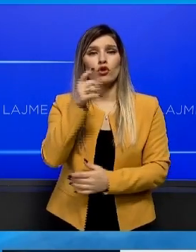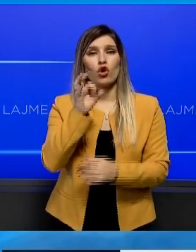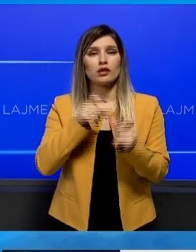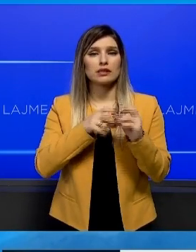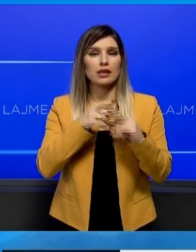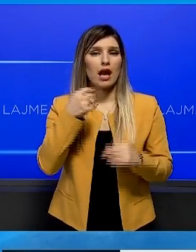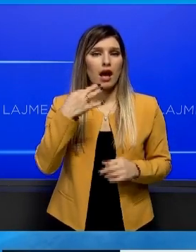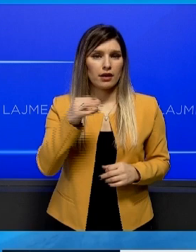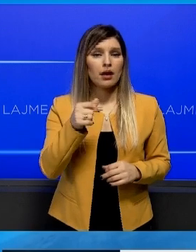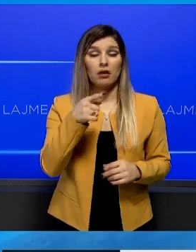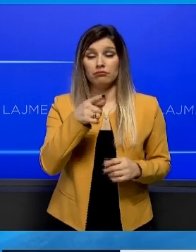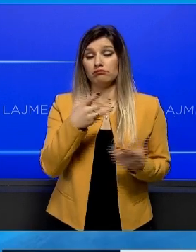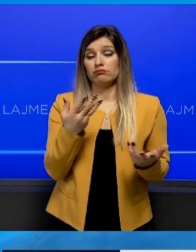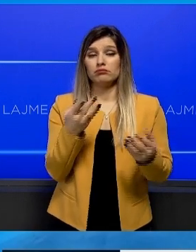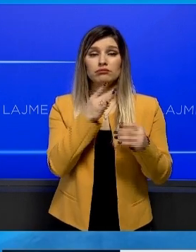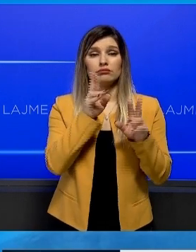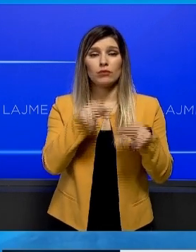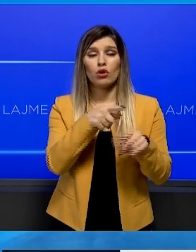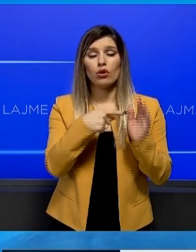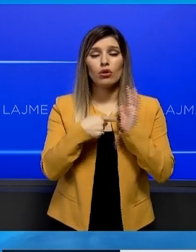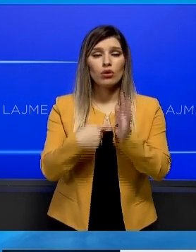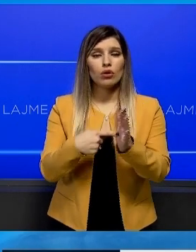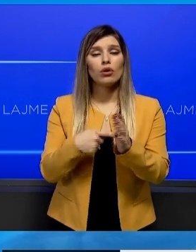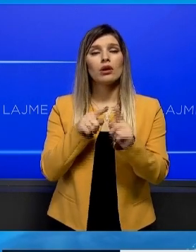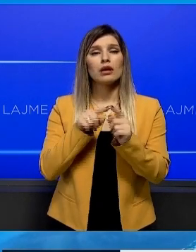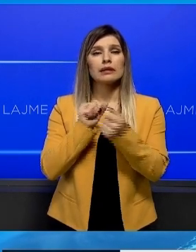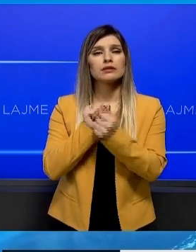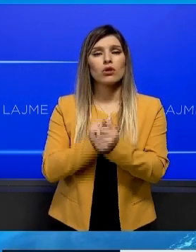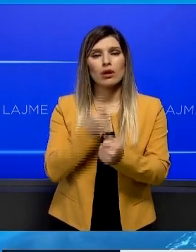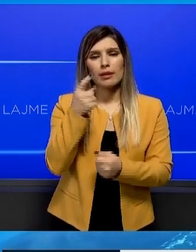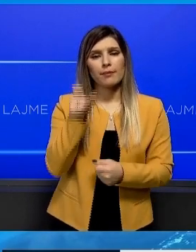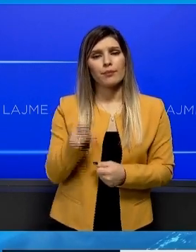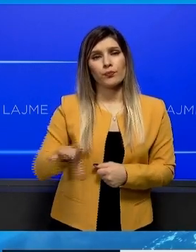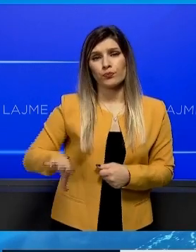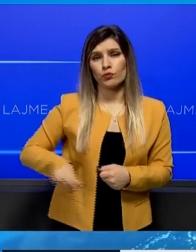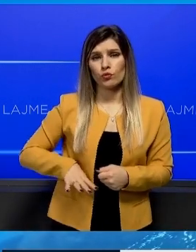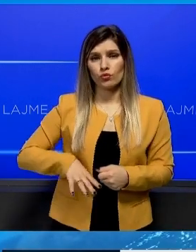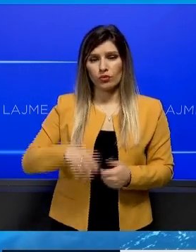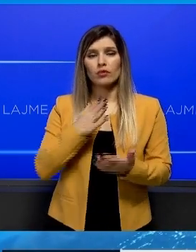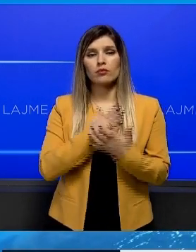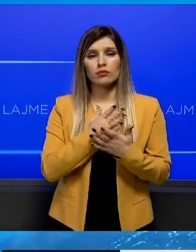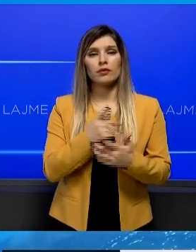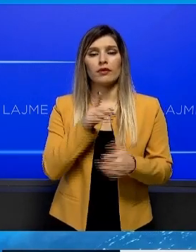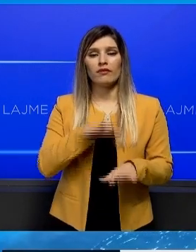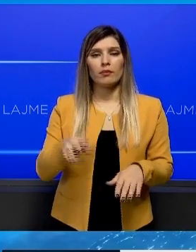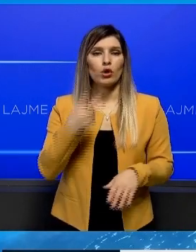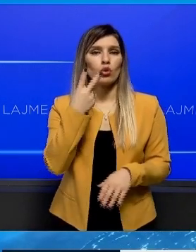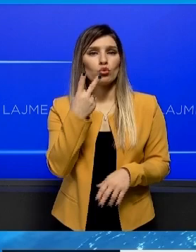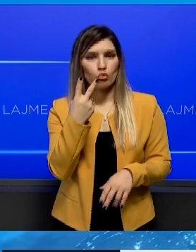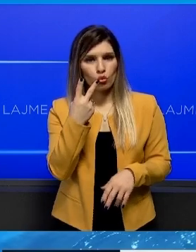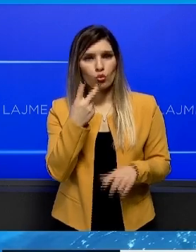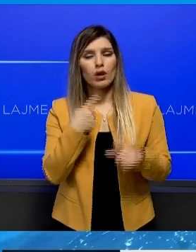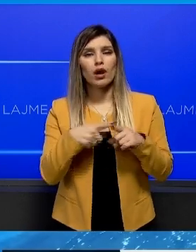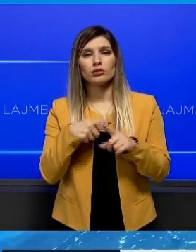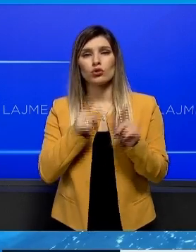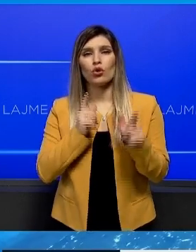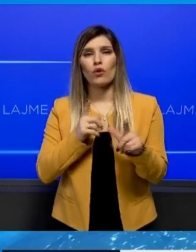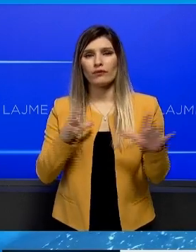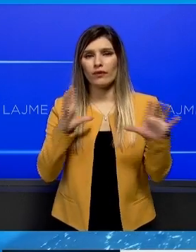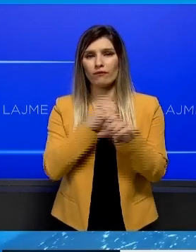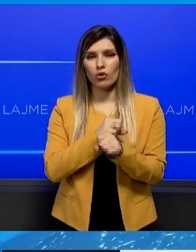regjitë të blerta bashollit rëfen historinë e paries, e cila pas luftës ngellje vetme me dy fëmijet. Në përpjekje të